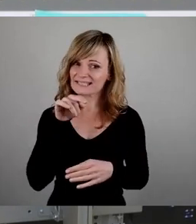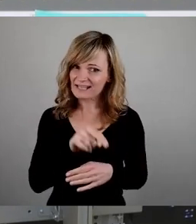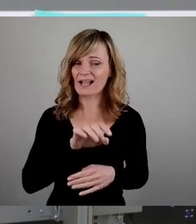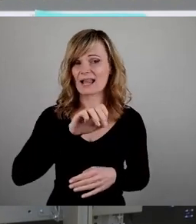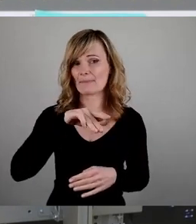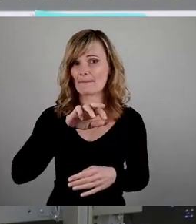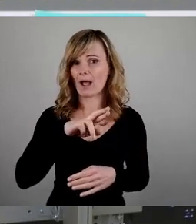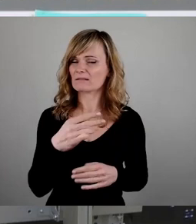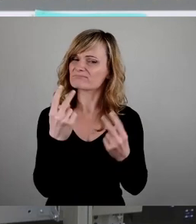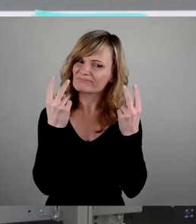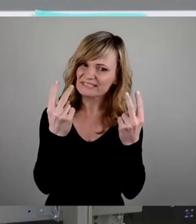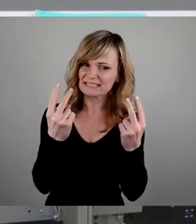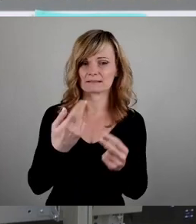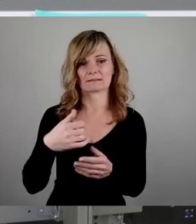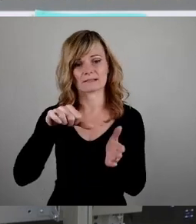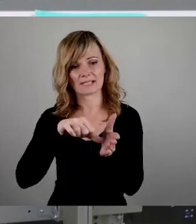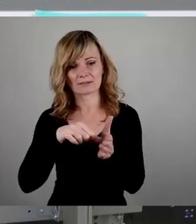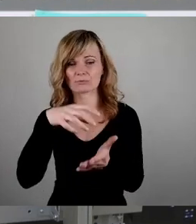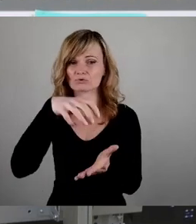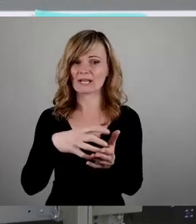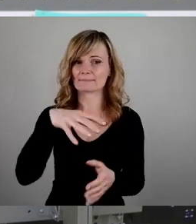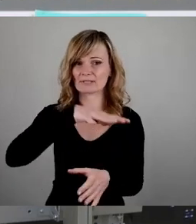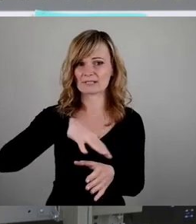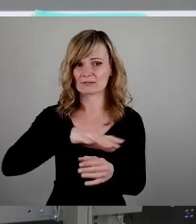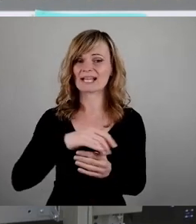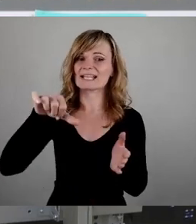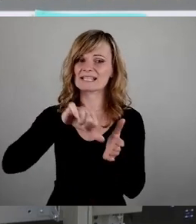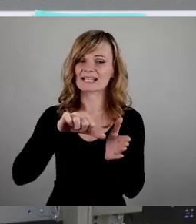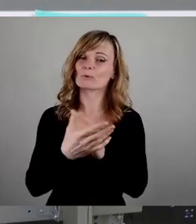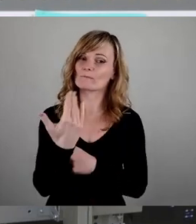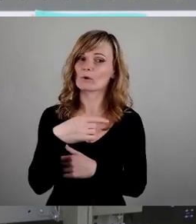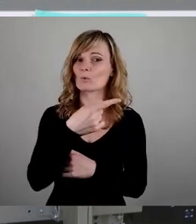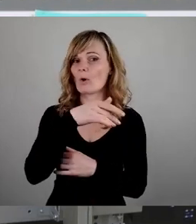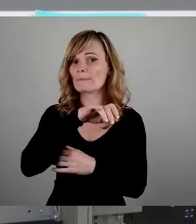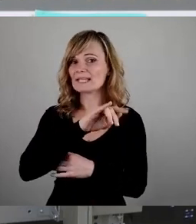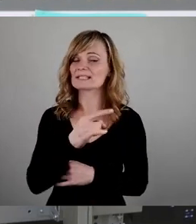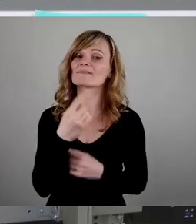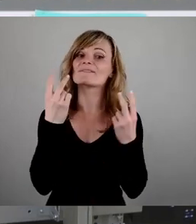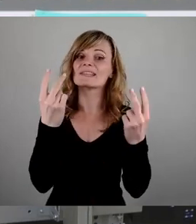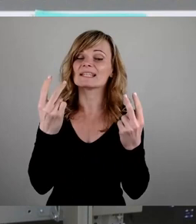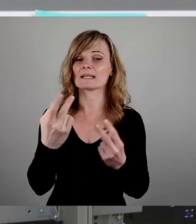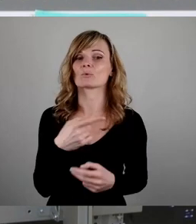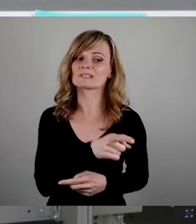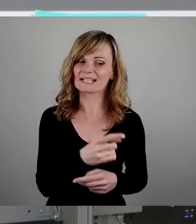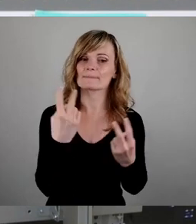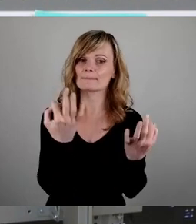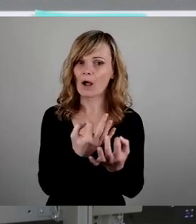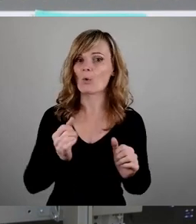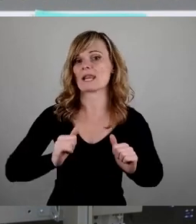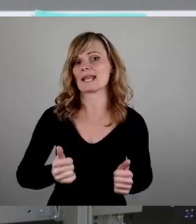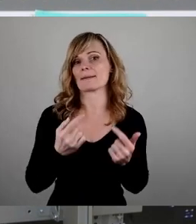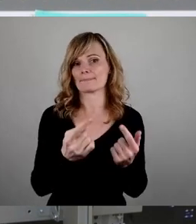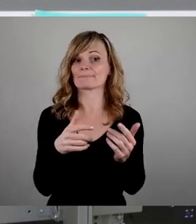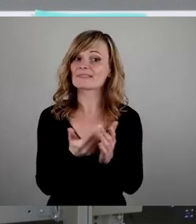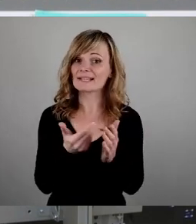Es ist ein Zentrum des Stadtbezirks, ein Zentrum von Kurpitz, ein wichtiges Organ. Und Organe brauchen Leben. Und deswegen,